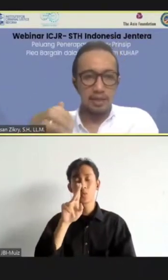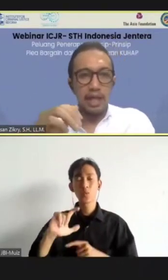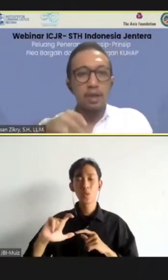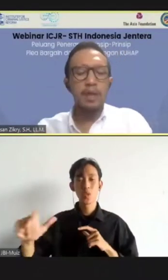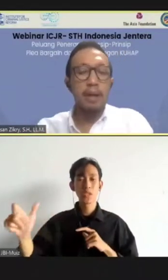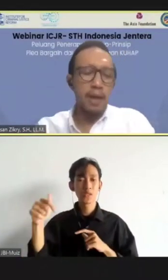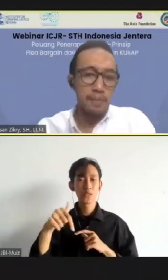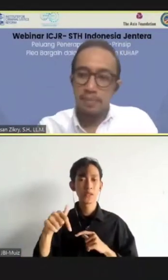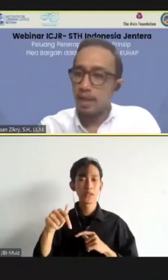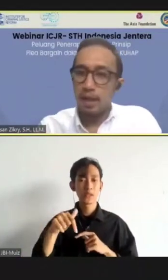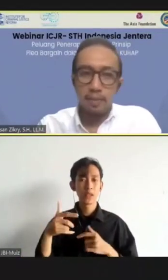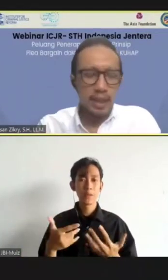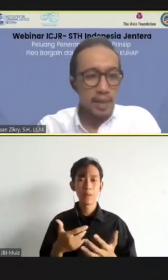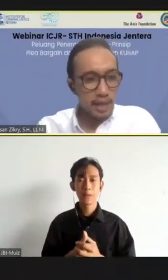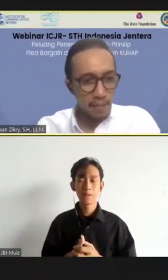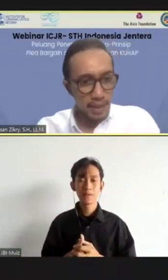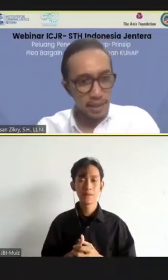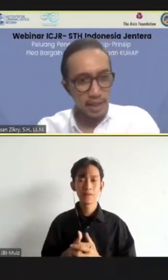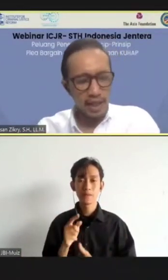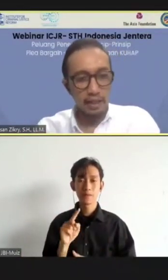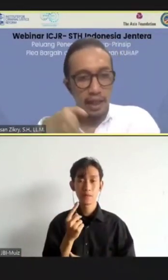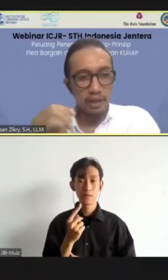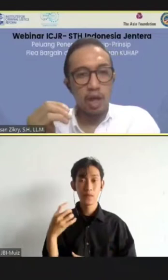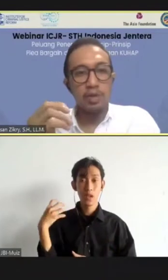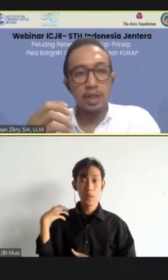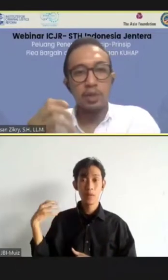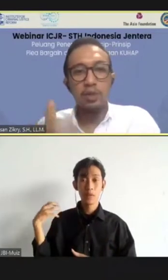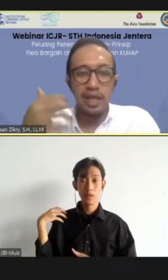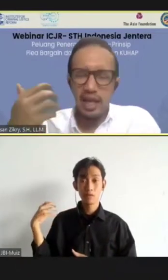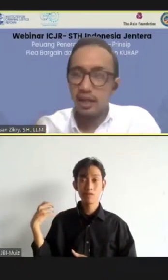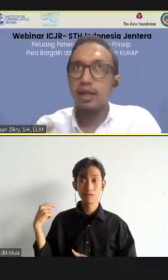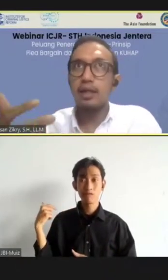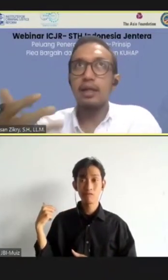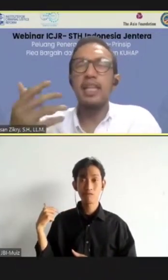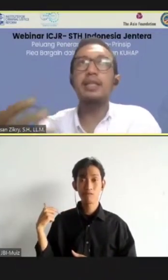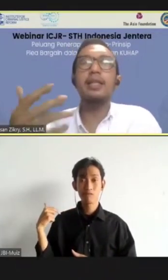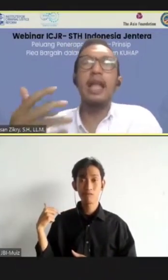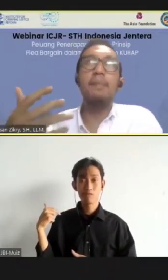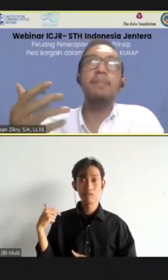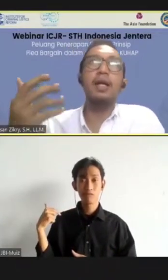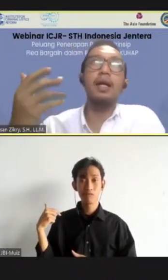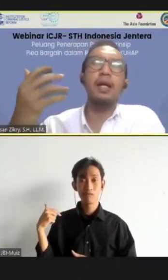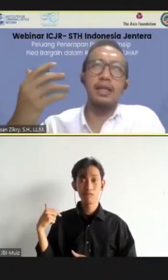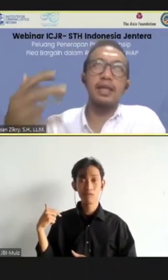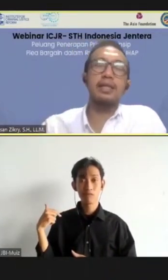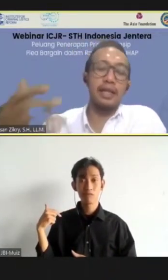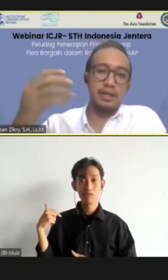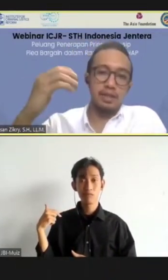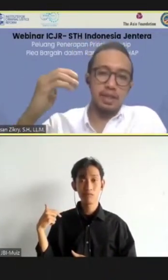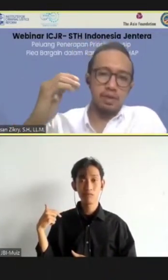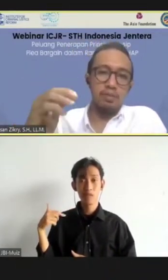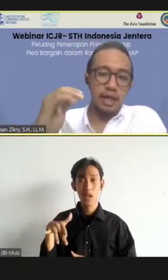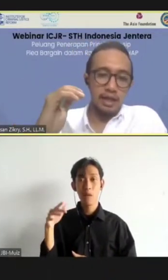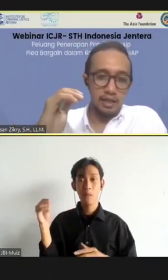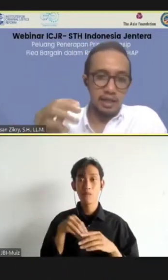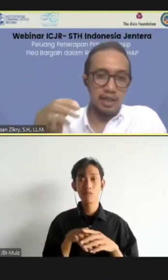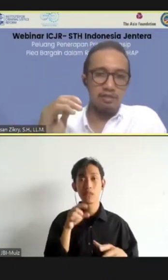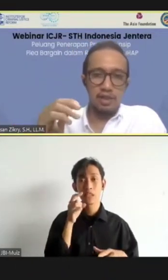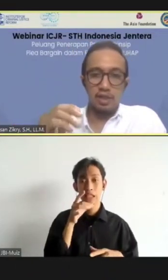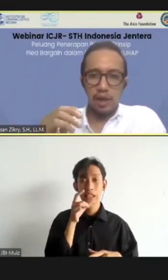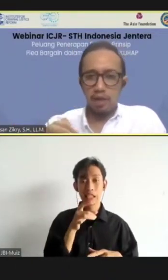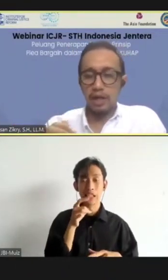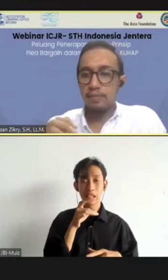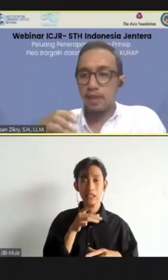Bargain. Yaitu pertama, pertama di Amerika Serikat, try to counsel itu kick in di dalam critical stage. Itu dari